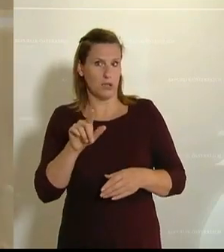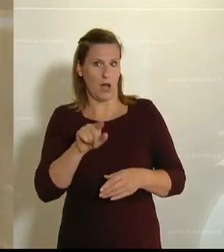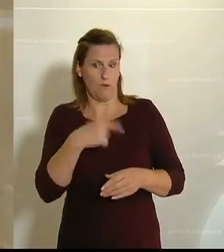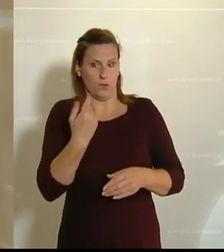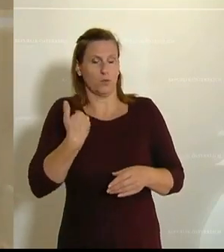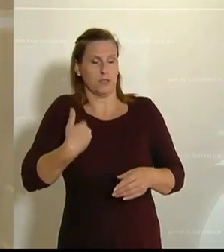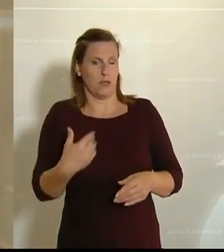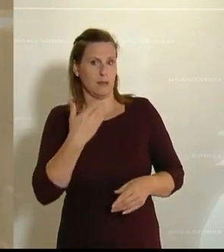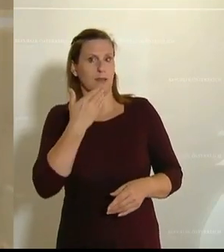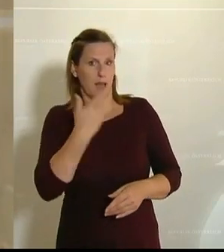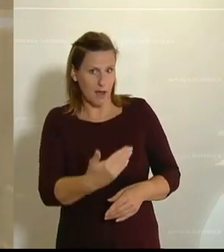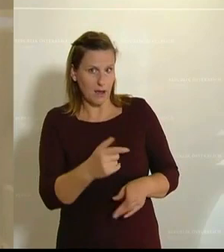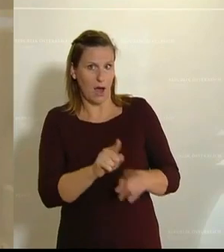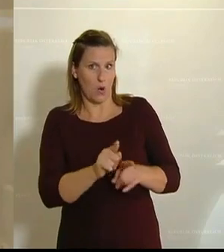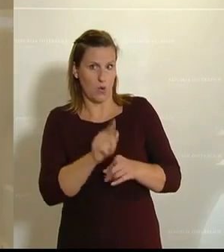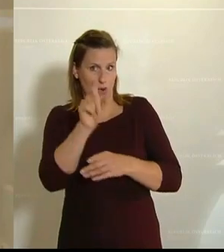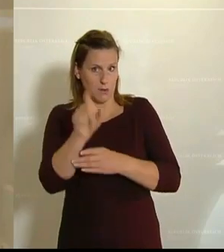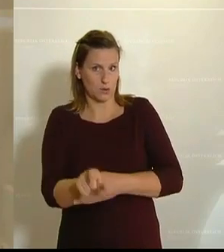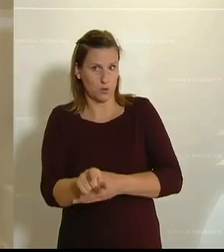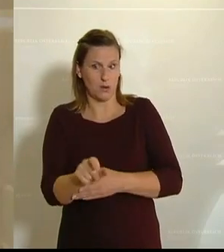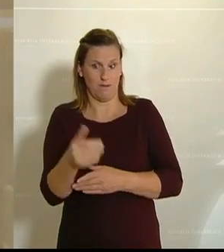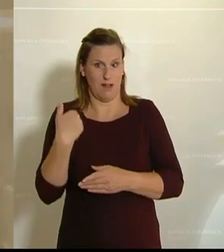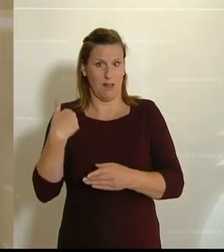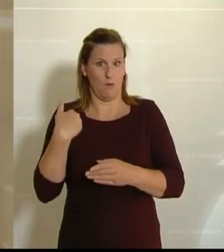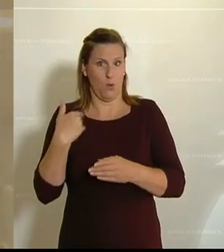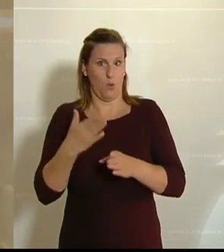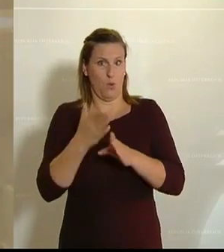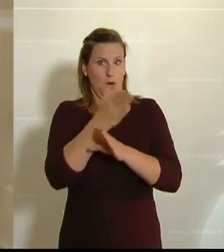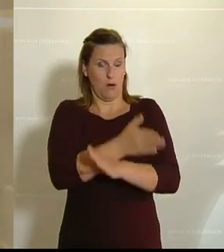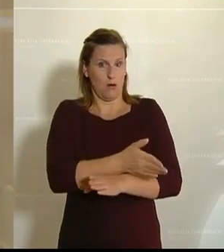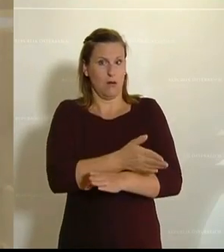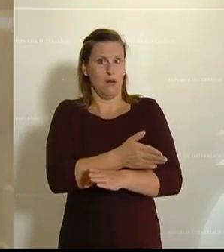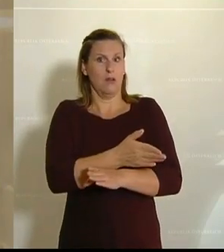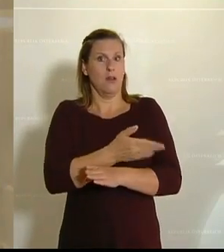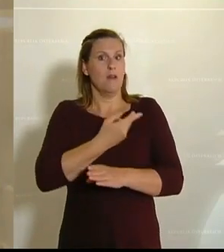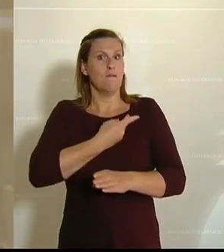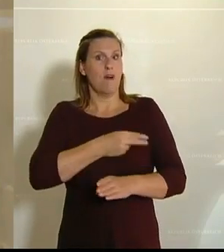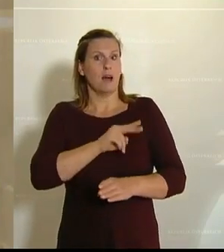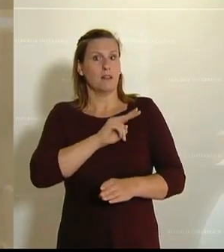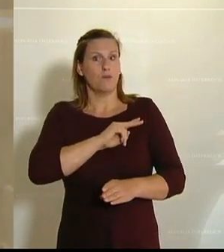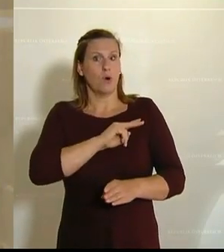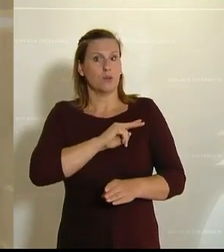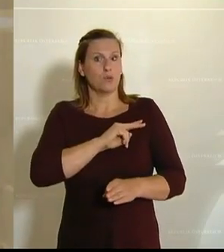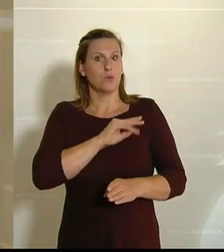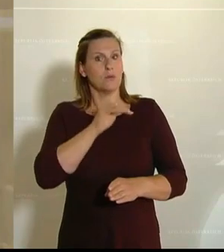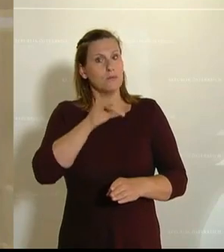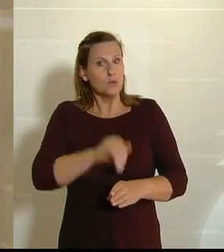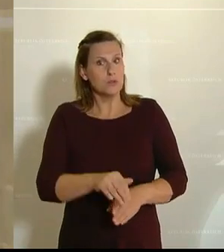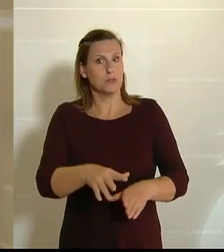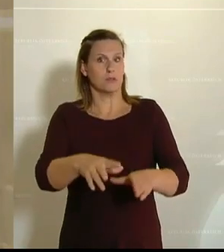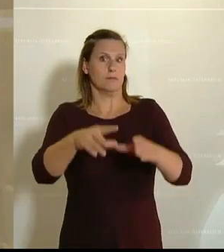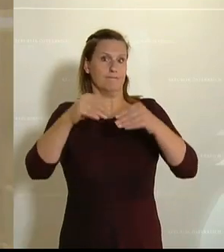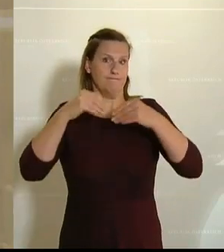unser Dank an Sie, weil die letzte Staatssekretärin die Verantwortung dafür übernehmen musste,